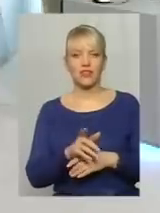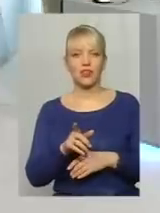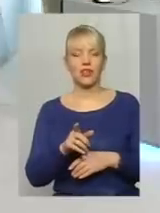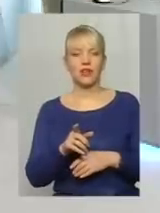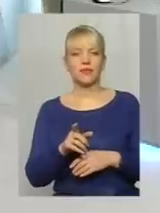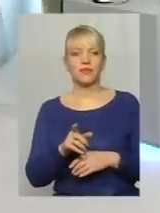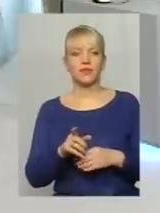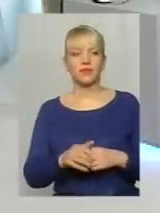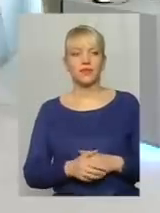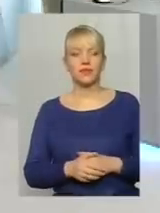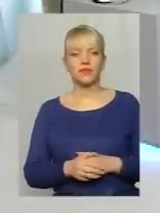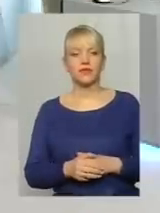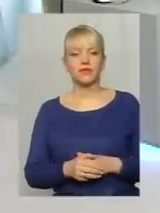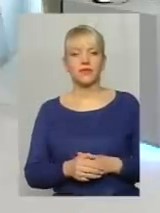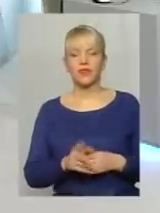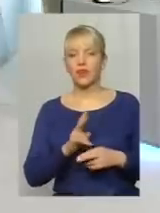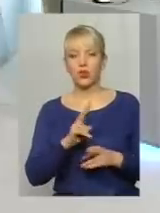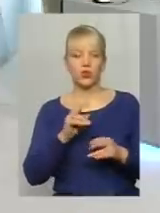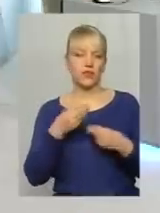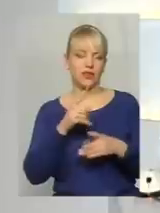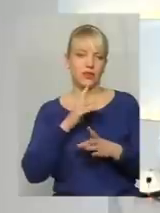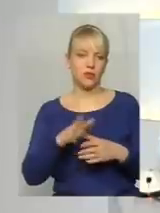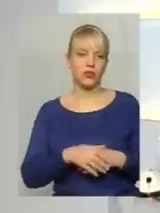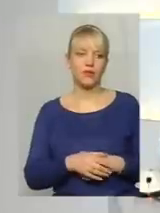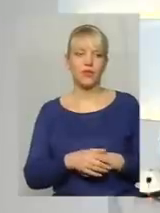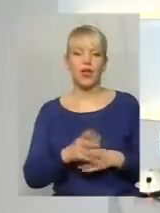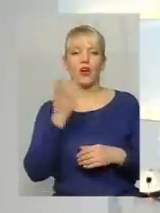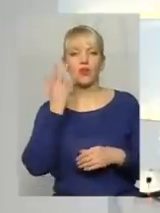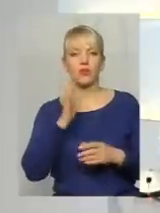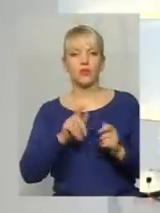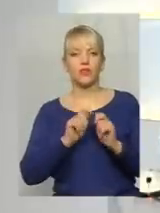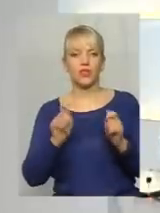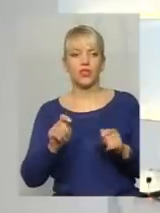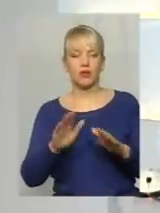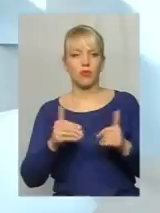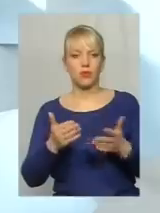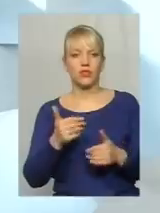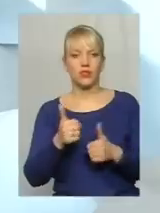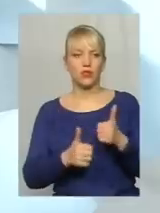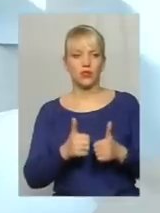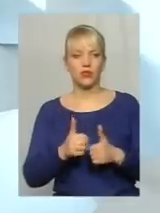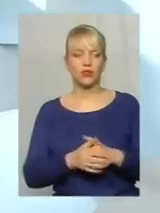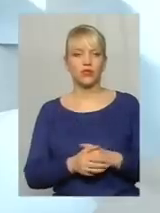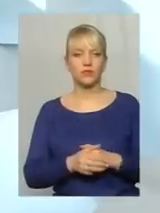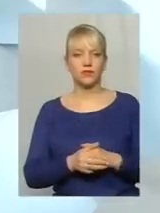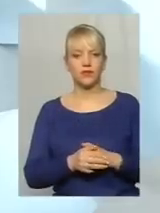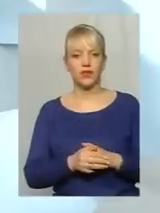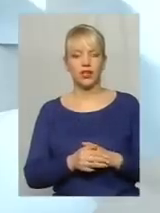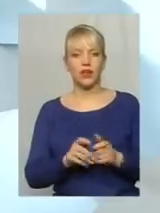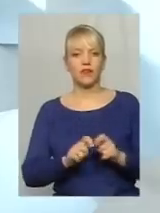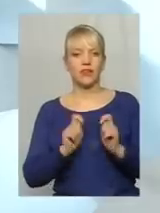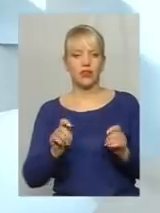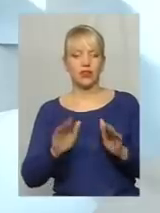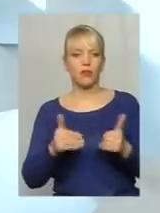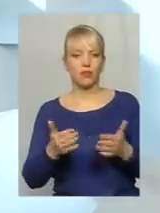об'єктам, ніхто давати не буде. А коли буде відкриття пропозицій конкурсу? Відкриття пропозицій 27